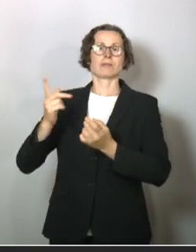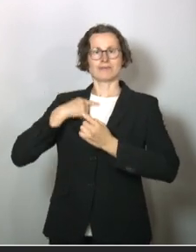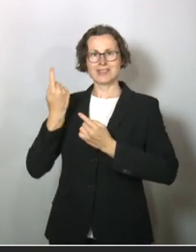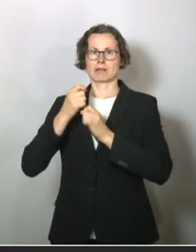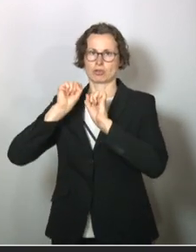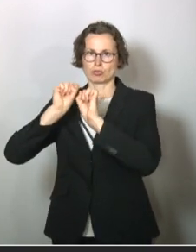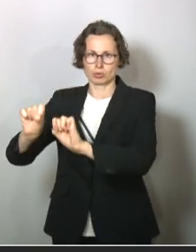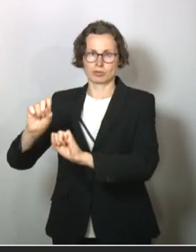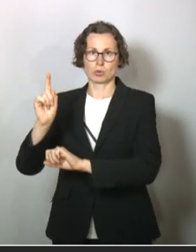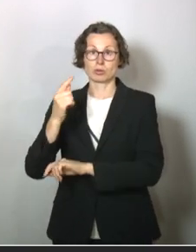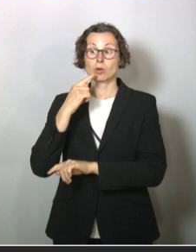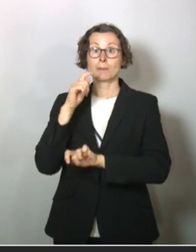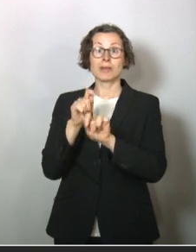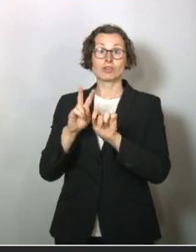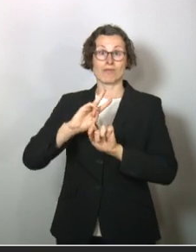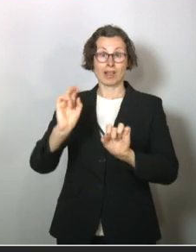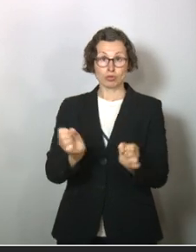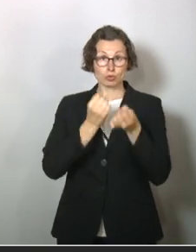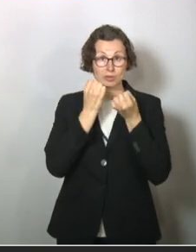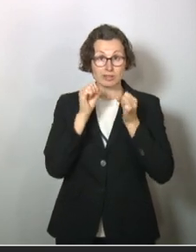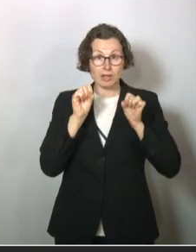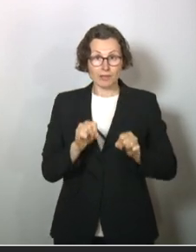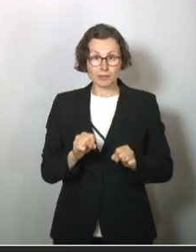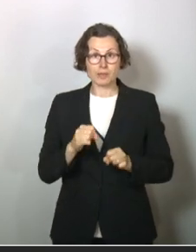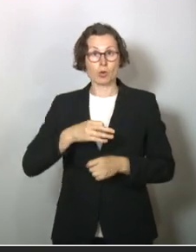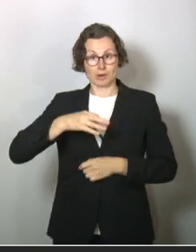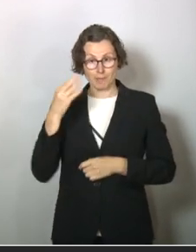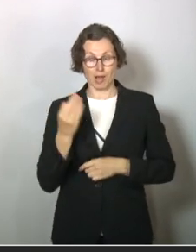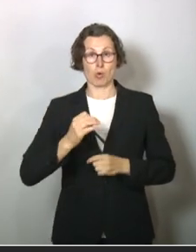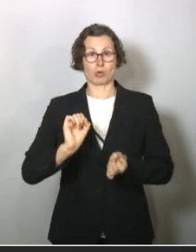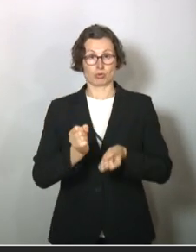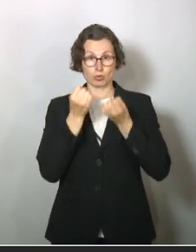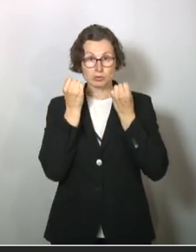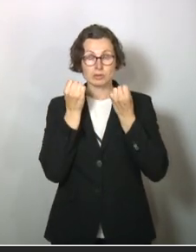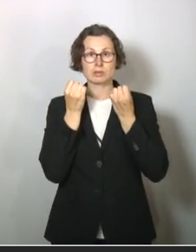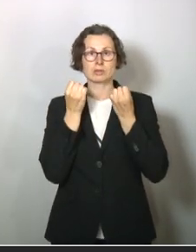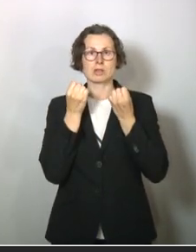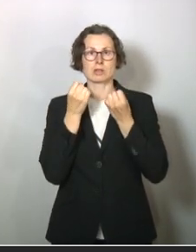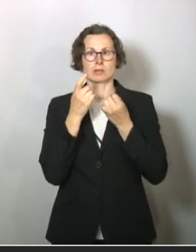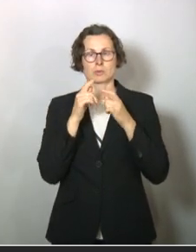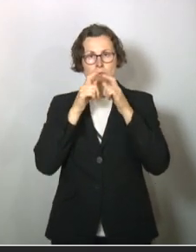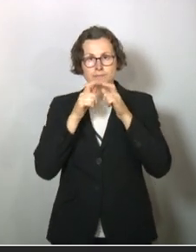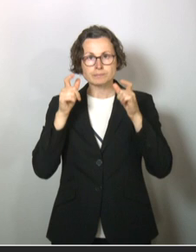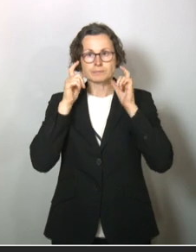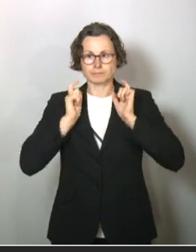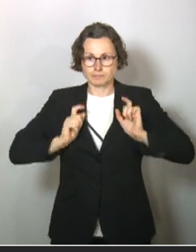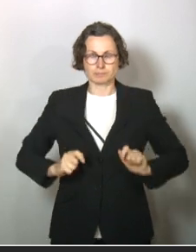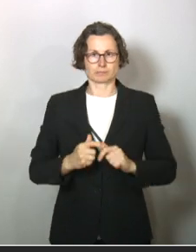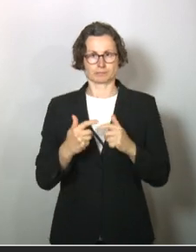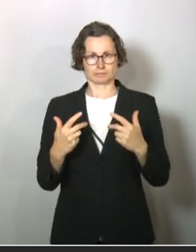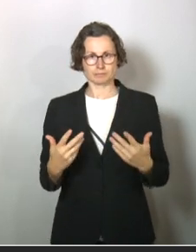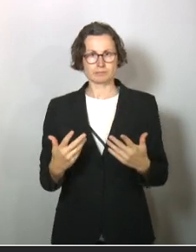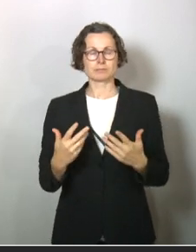Und die Menschen, die sich schützen können und Schutzbedarf haben, objektiv und vielleicht subjektiv,